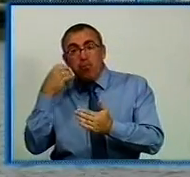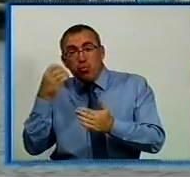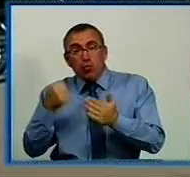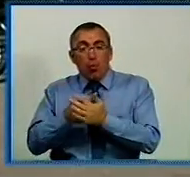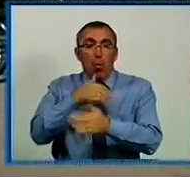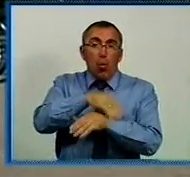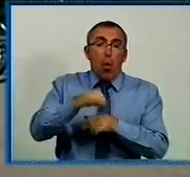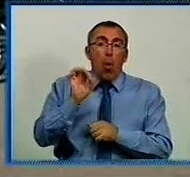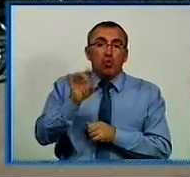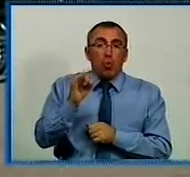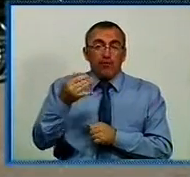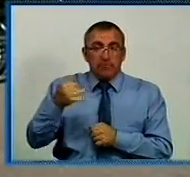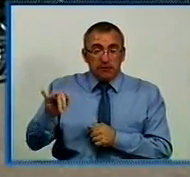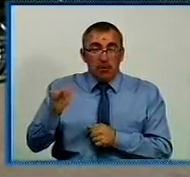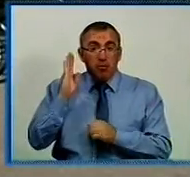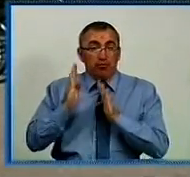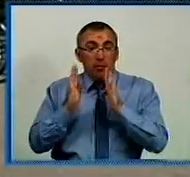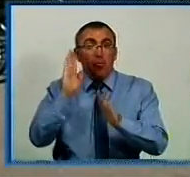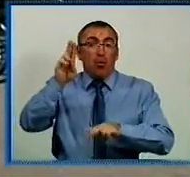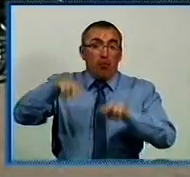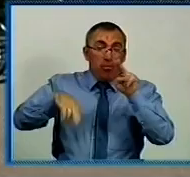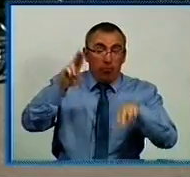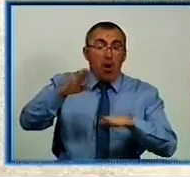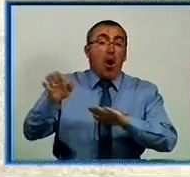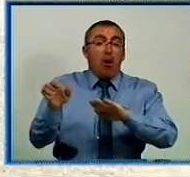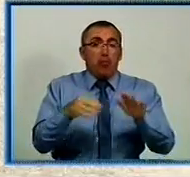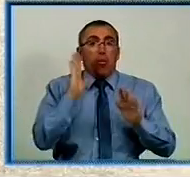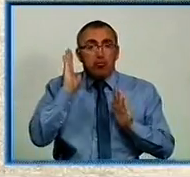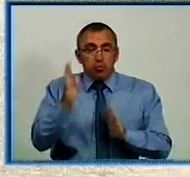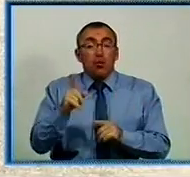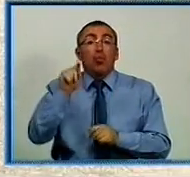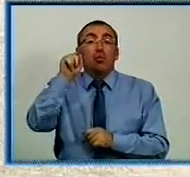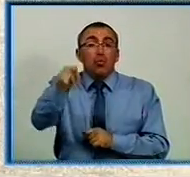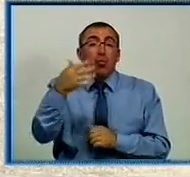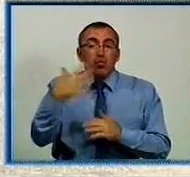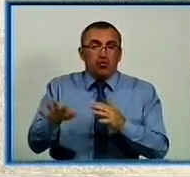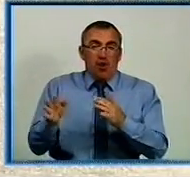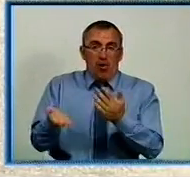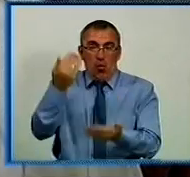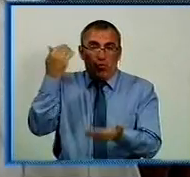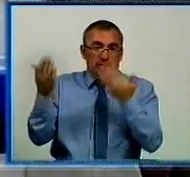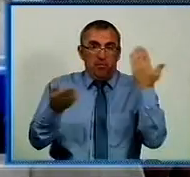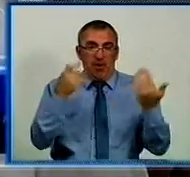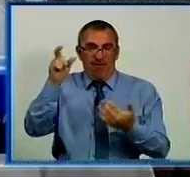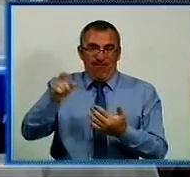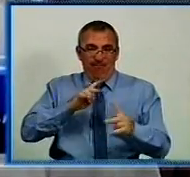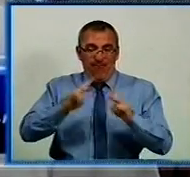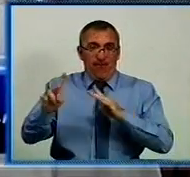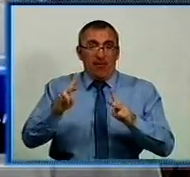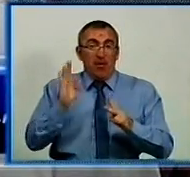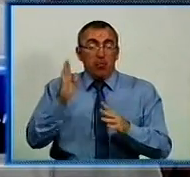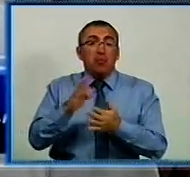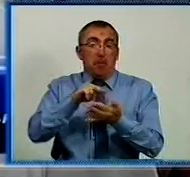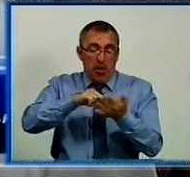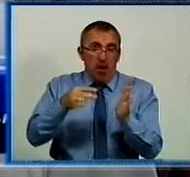Островського. Цю огорожу незабаром пофарбують, а вже потім, кажуть, візьмуться і за ту, яку майже розібрали вандали. Потім планується далі, але